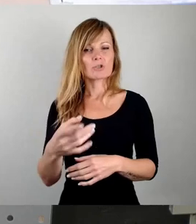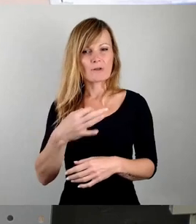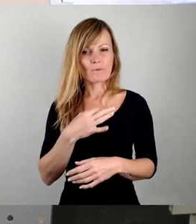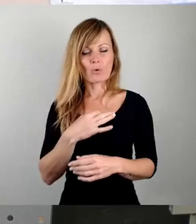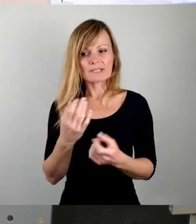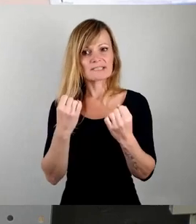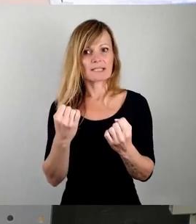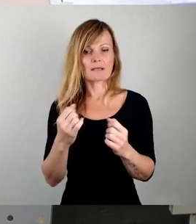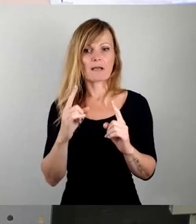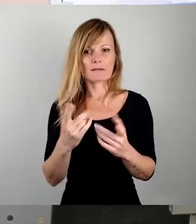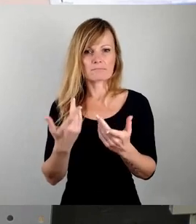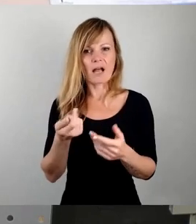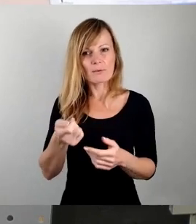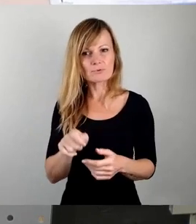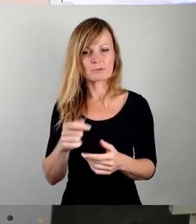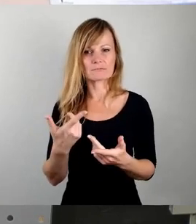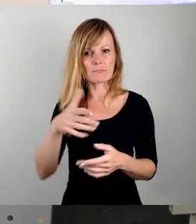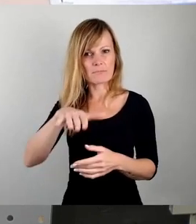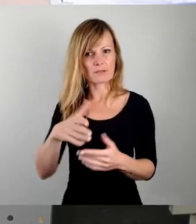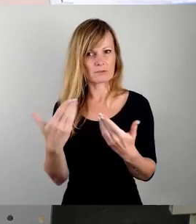auch abschließbarer Parkplatz.